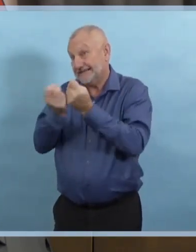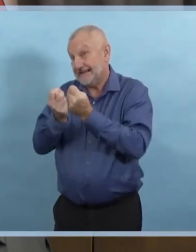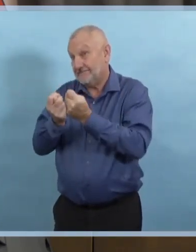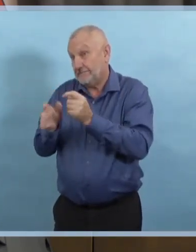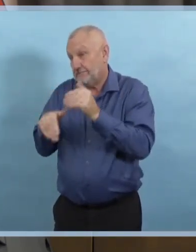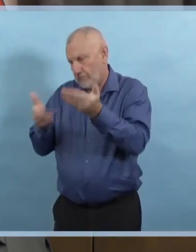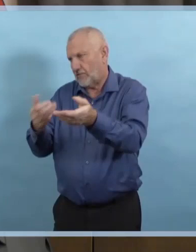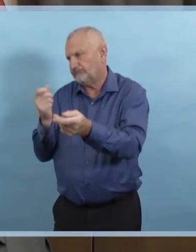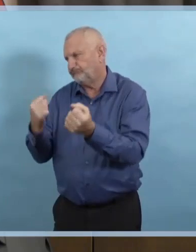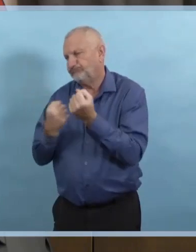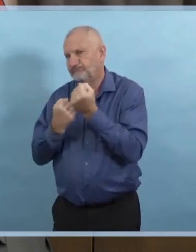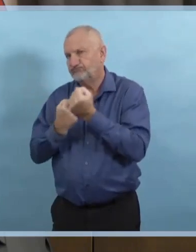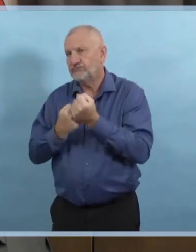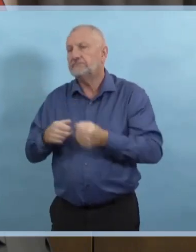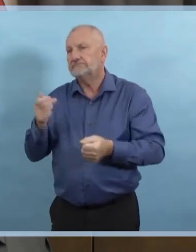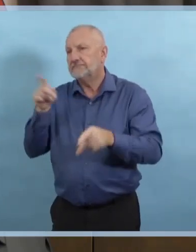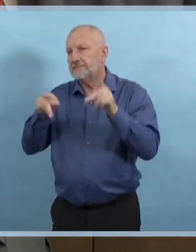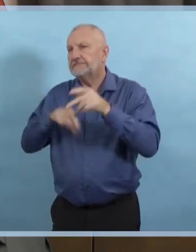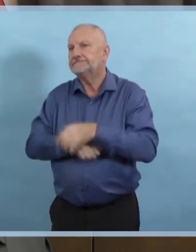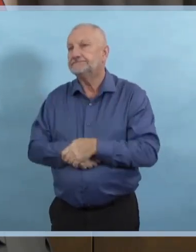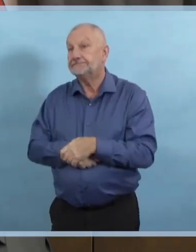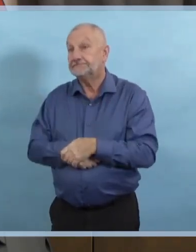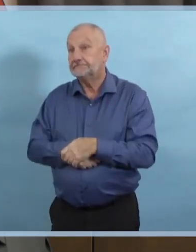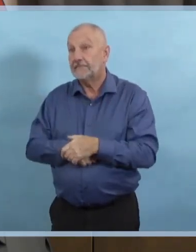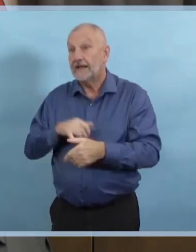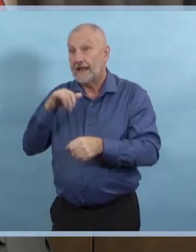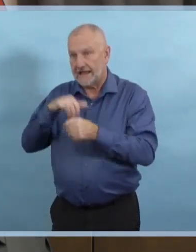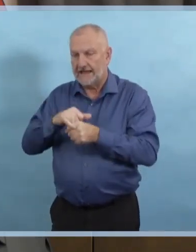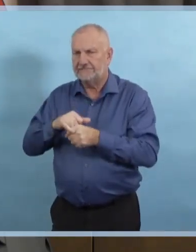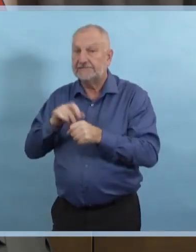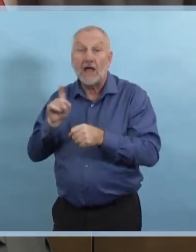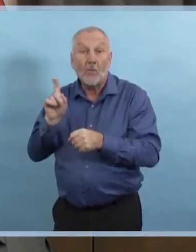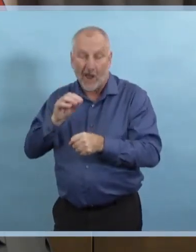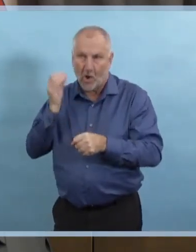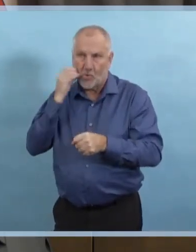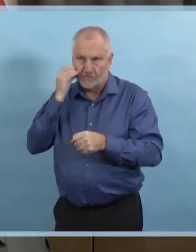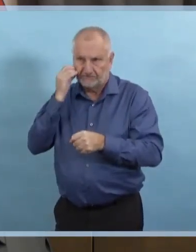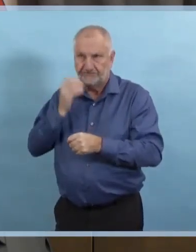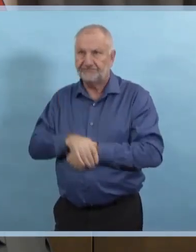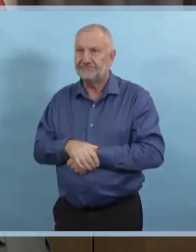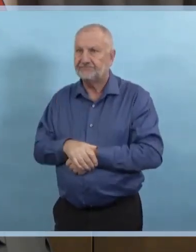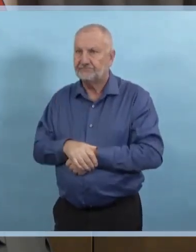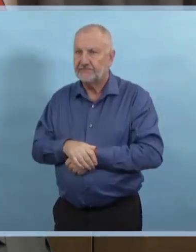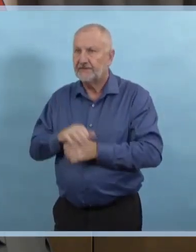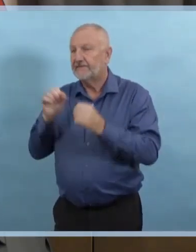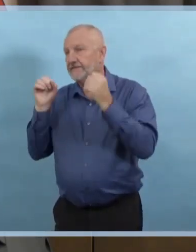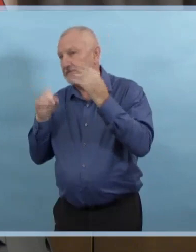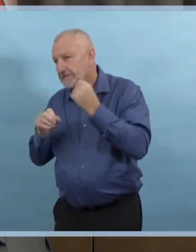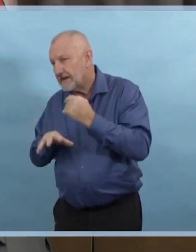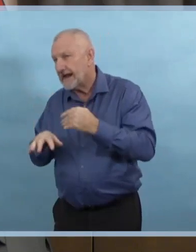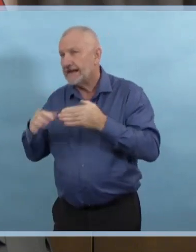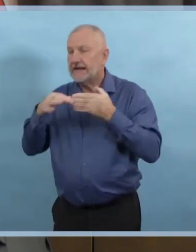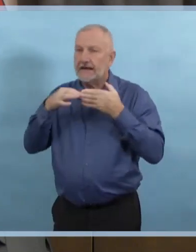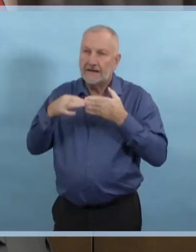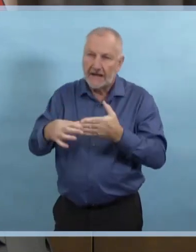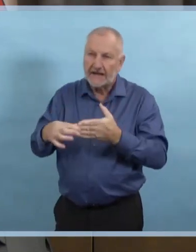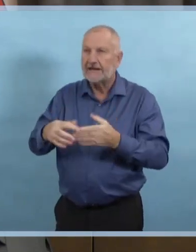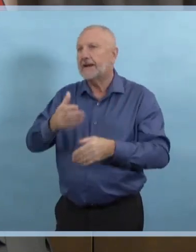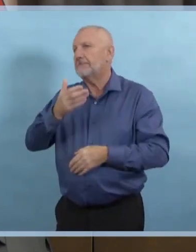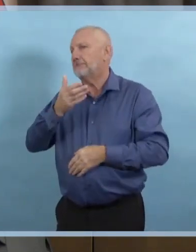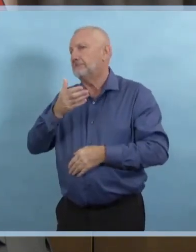meilleures pratiques pour rester en sécurité et garder leur famille en sécurité. Comme vous le savez, il y a aussi un programme de refuge